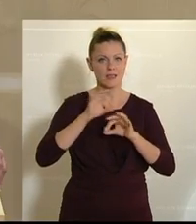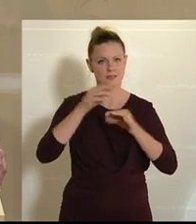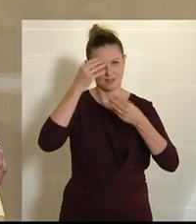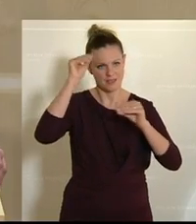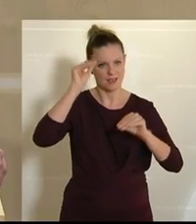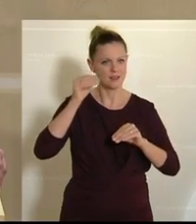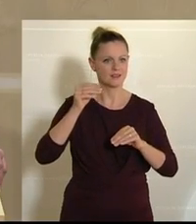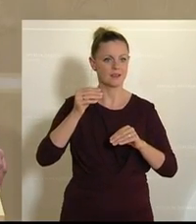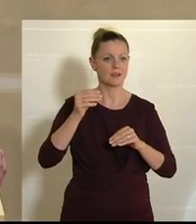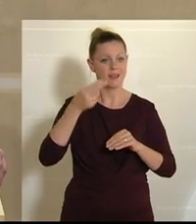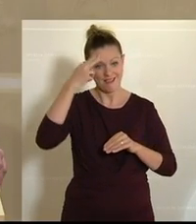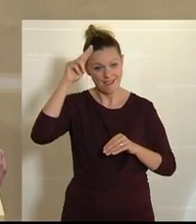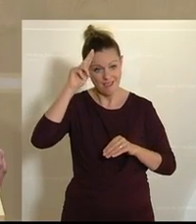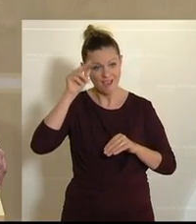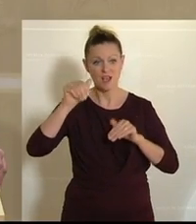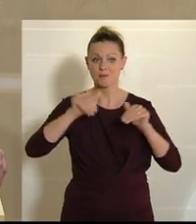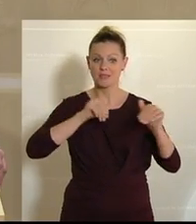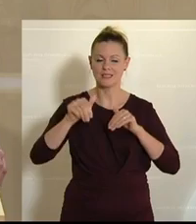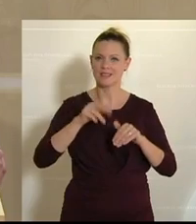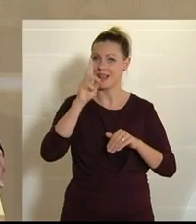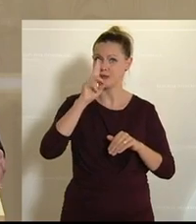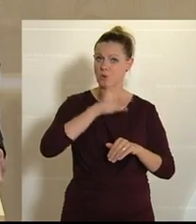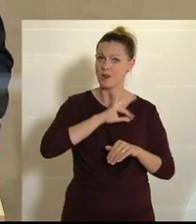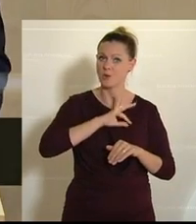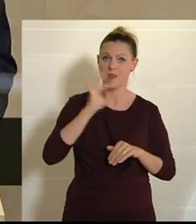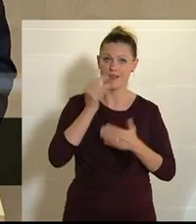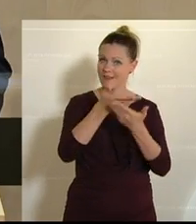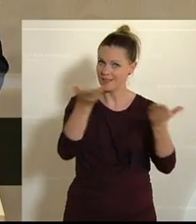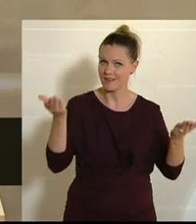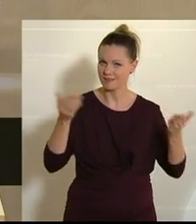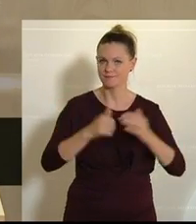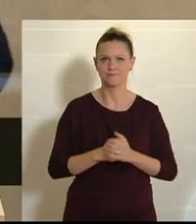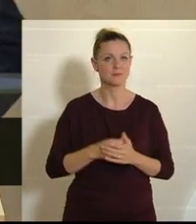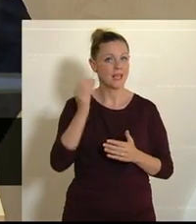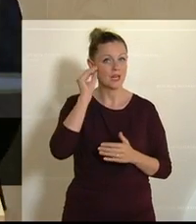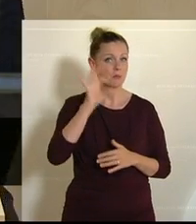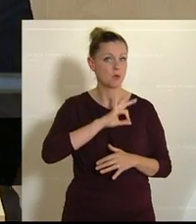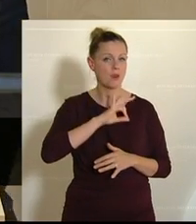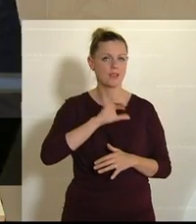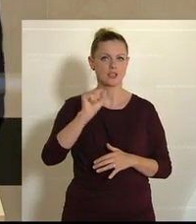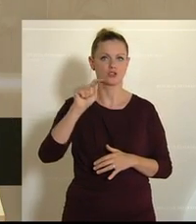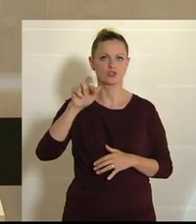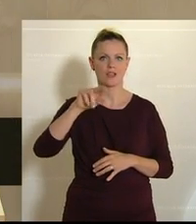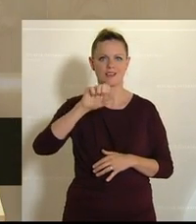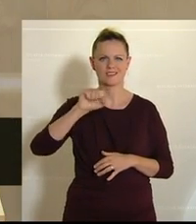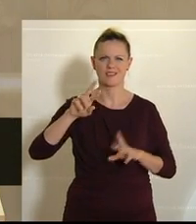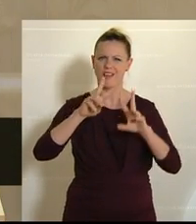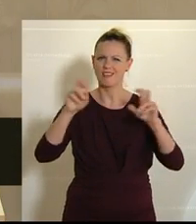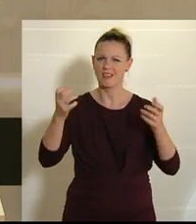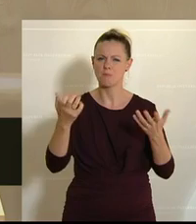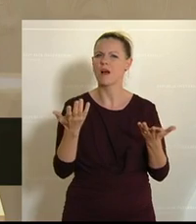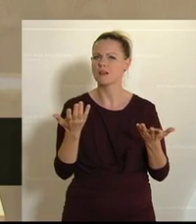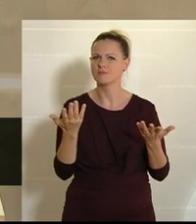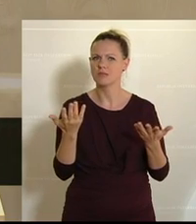Minister, liebe Kolleginnen und Kollegen, ich glaube, Kollege Strasser, die Frage ist nicht